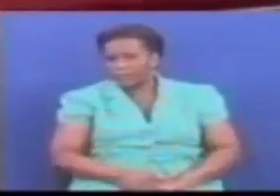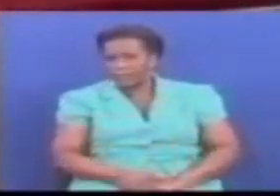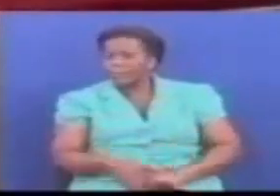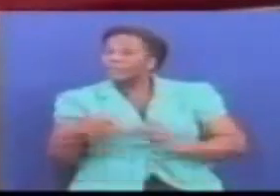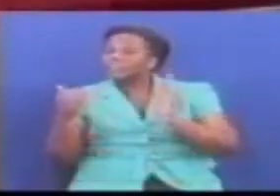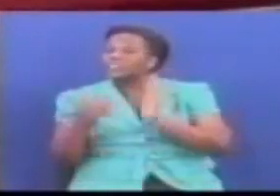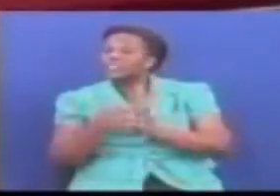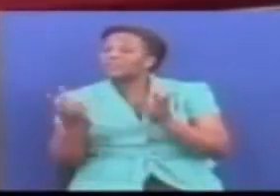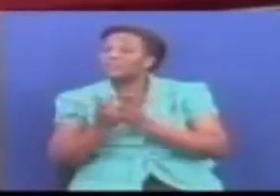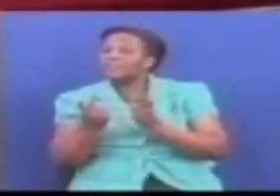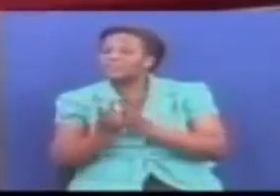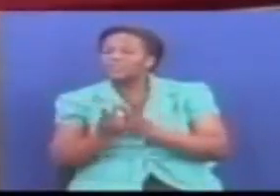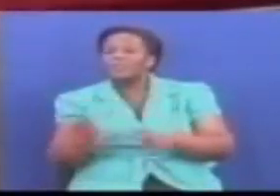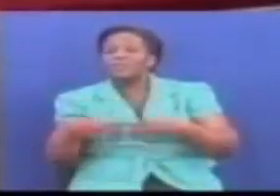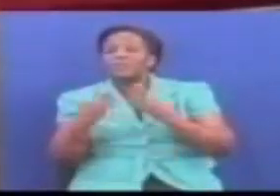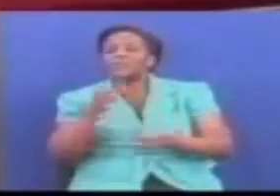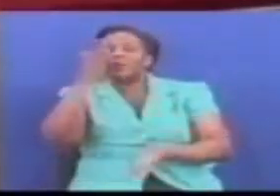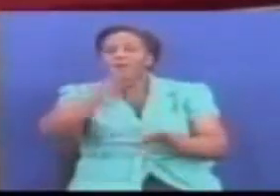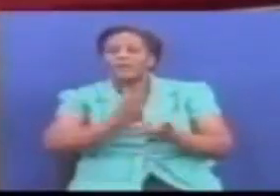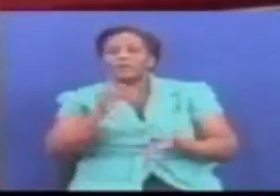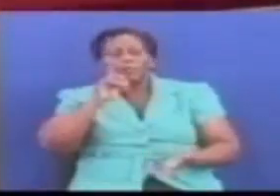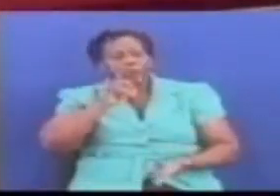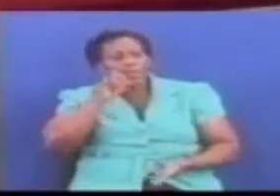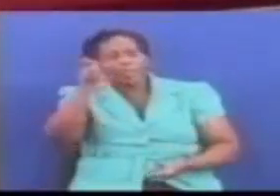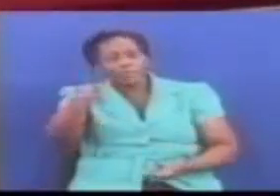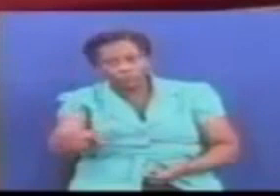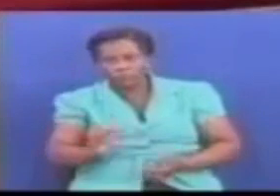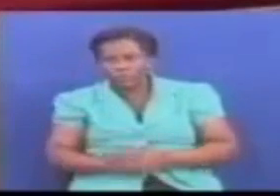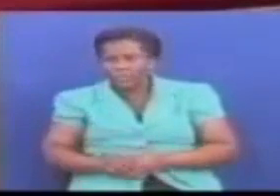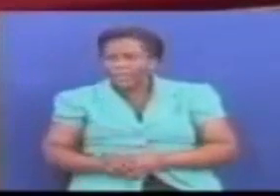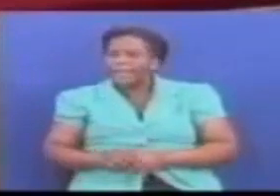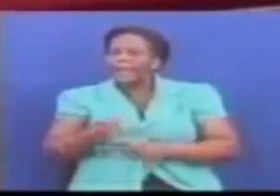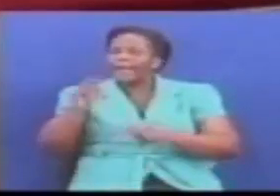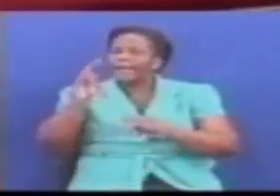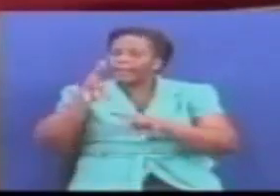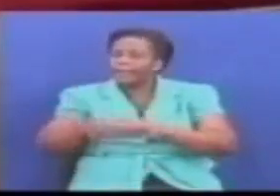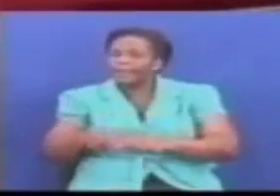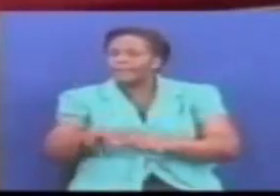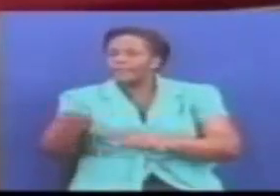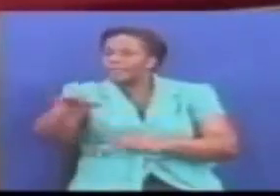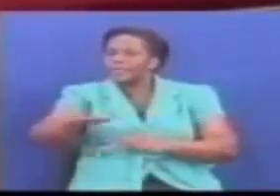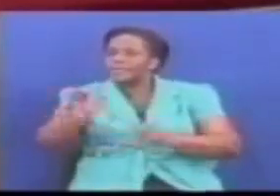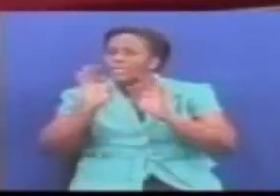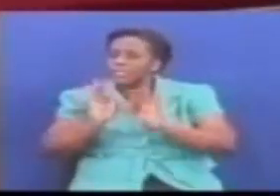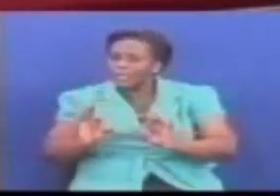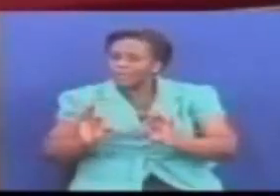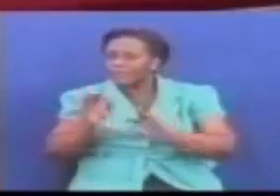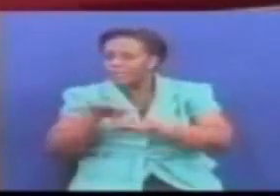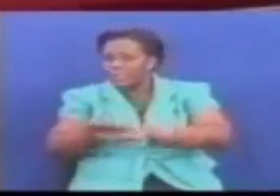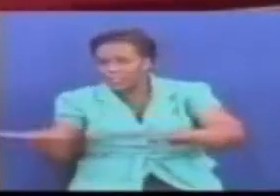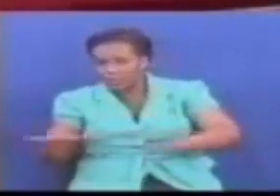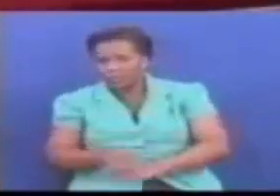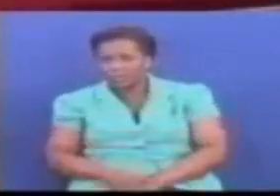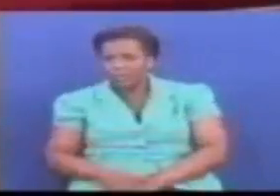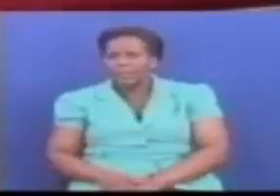pia inatoa haki kwa kila mutanzania Aishi katika mazingira safi, salama na ya kiafia Kwa hiyo